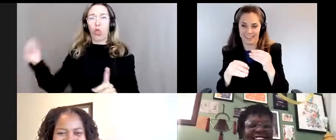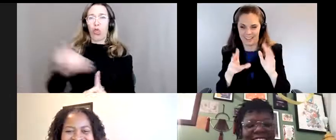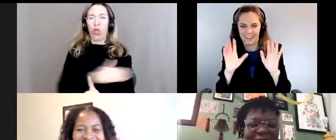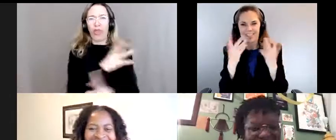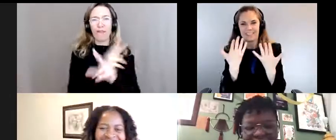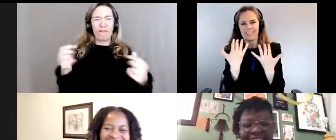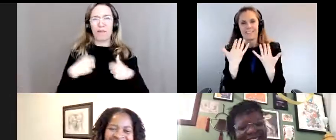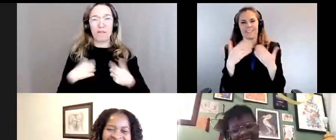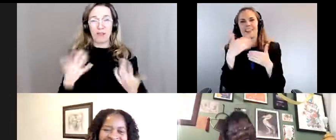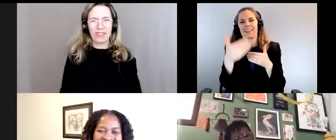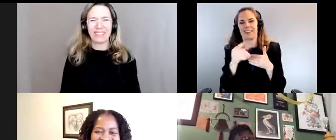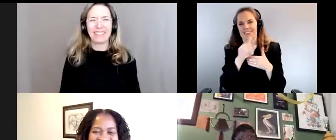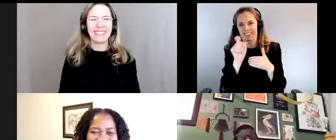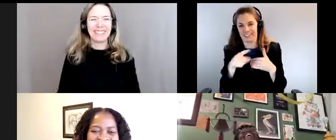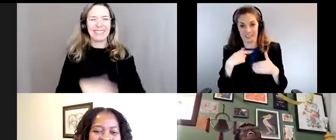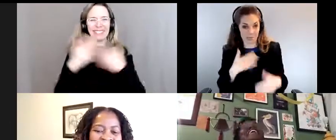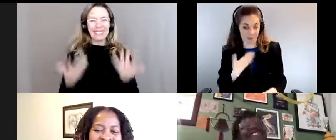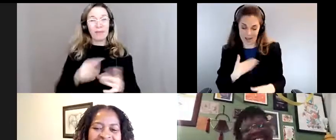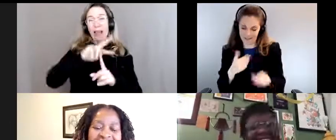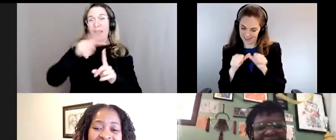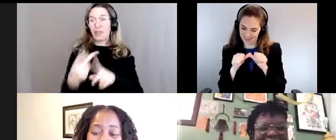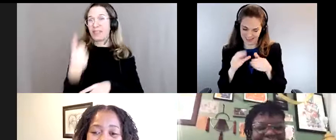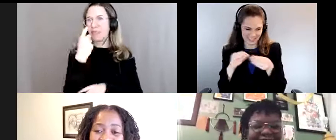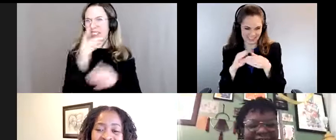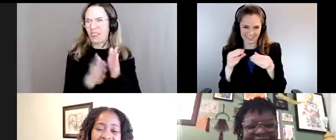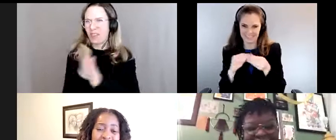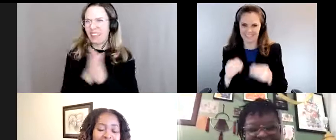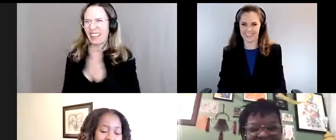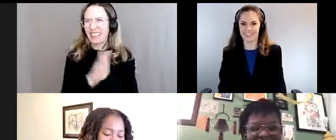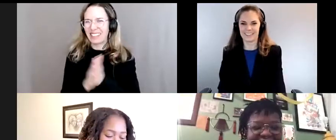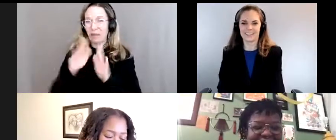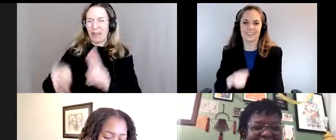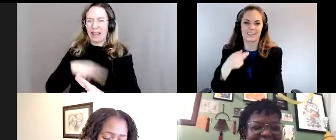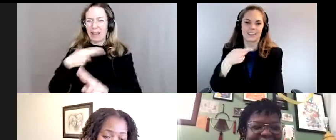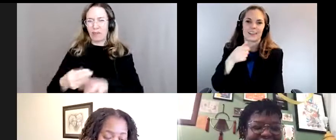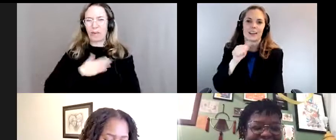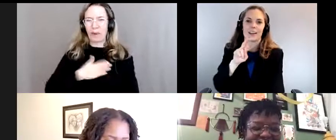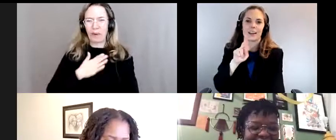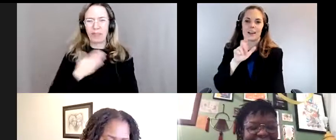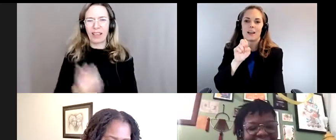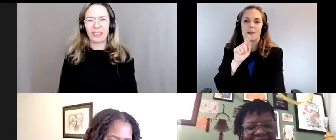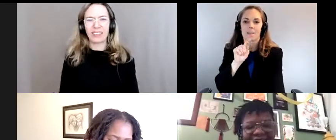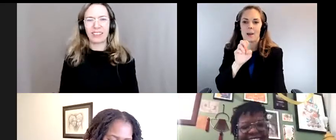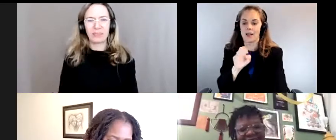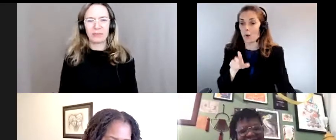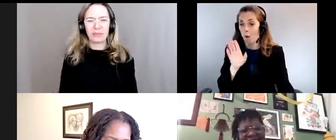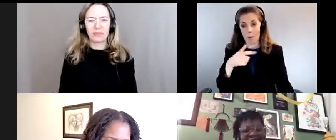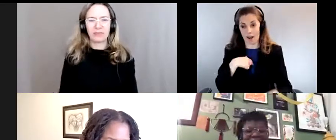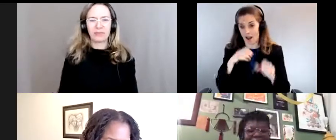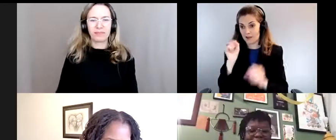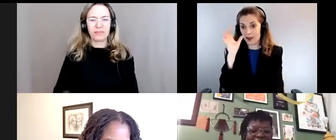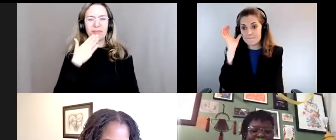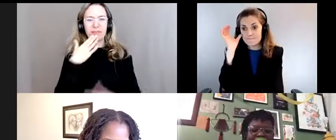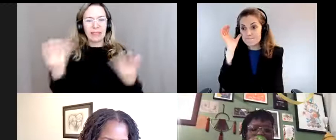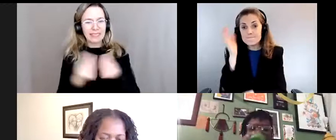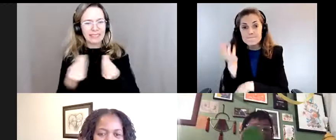d'idées. Je sais que la deuxième question est très intéressante et je vais être très contente de continuer à parler de ça. Merci beaucoup.